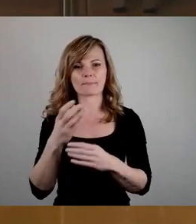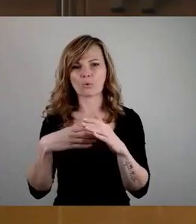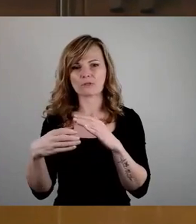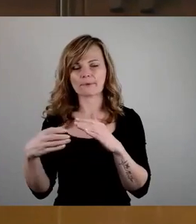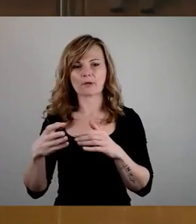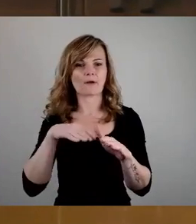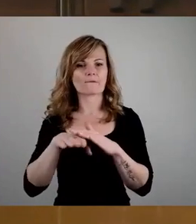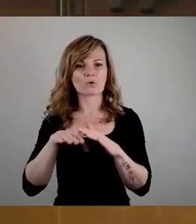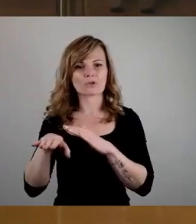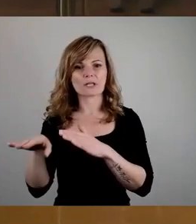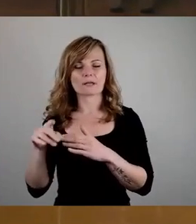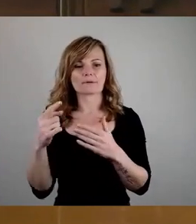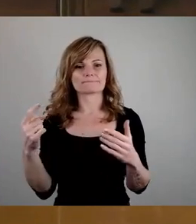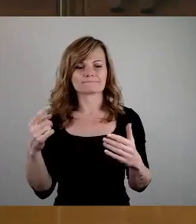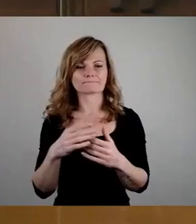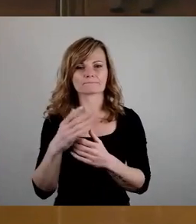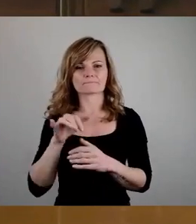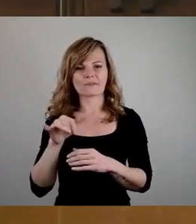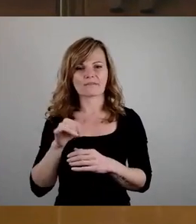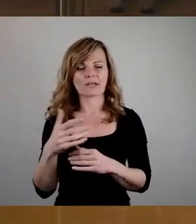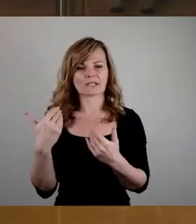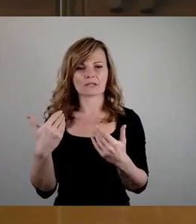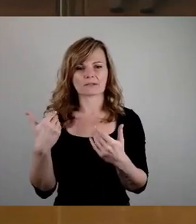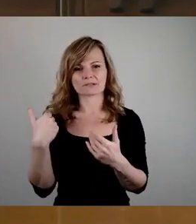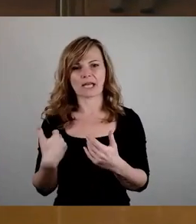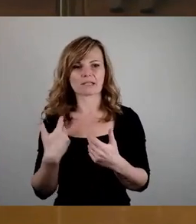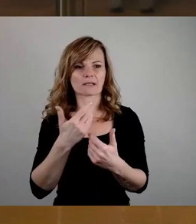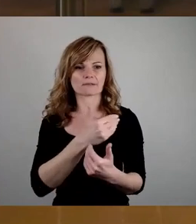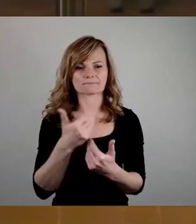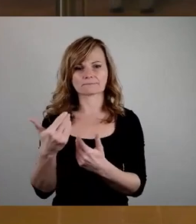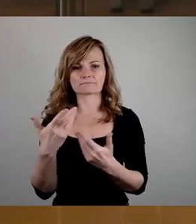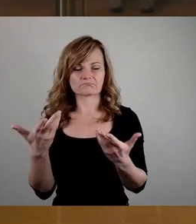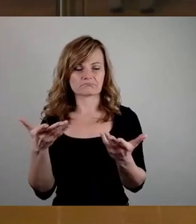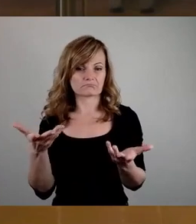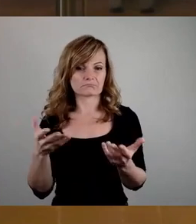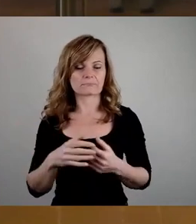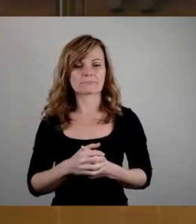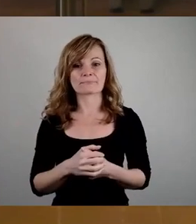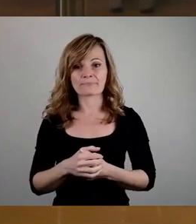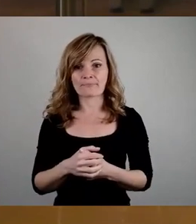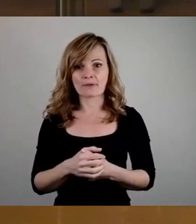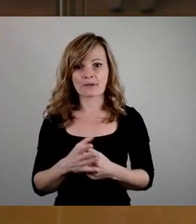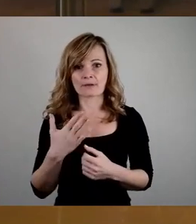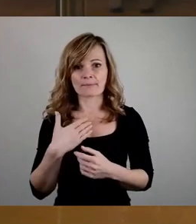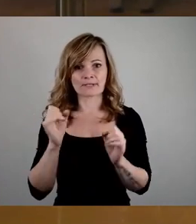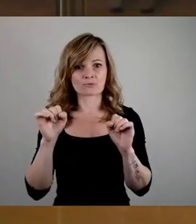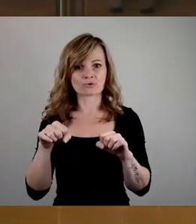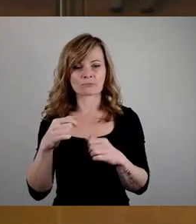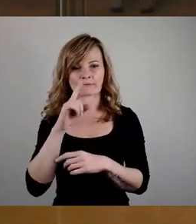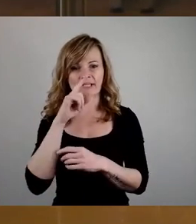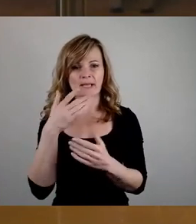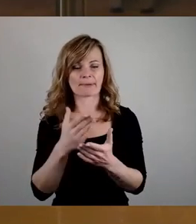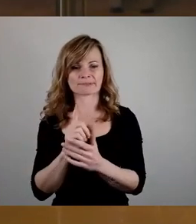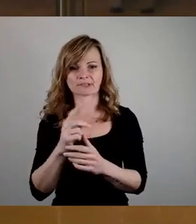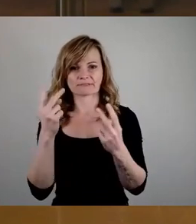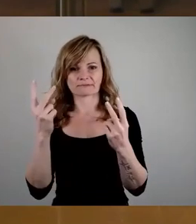Flüchtlinge, je nachdem, welche Seite des Rates das benennt, haben. Meine Zustimmung, auch wenn es am Ende darauf nicht angekommen